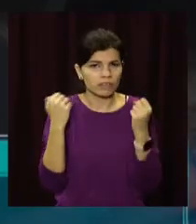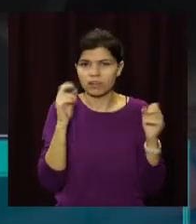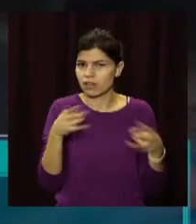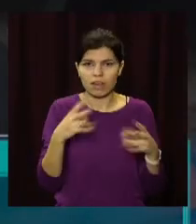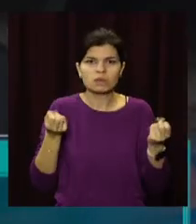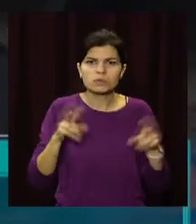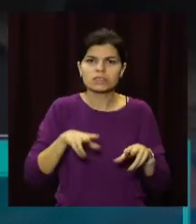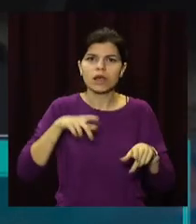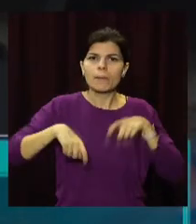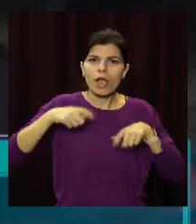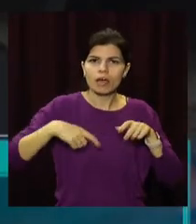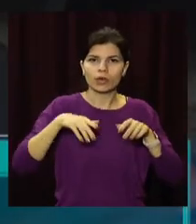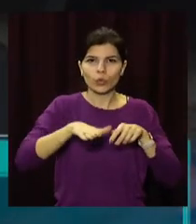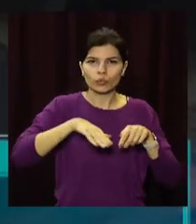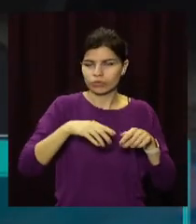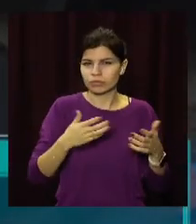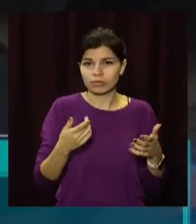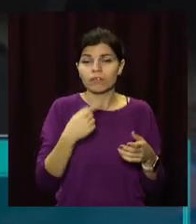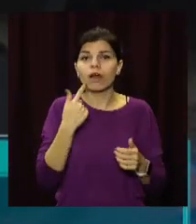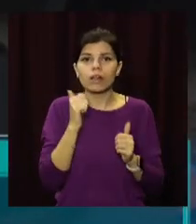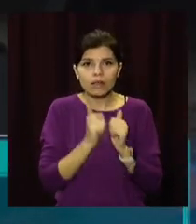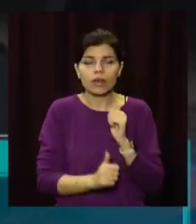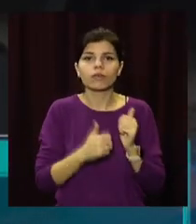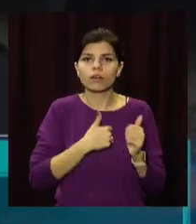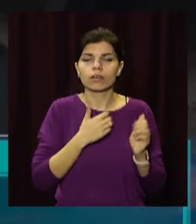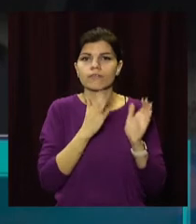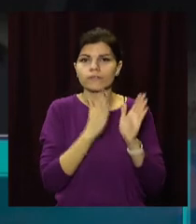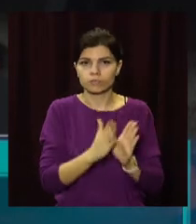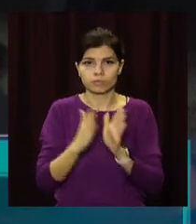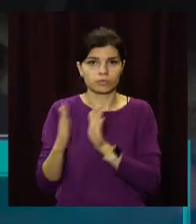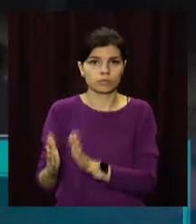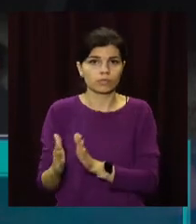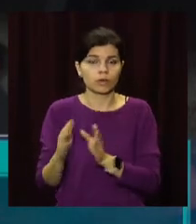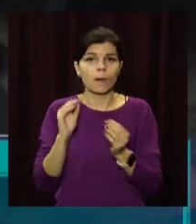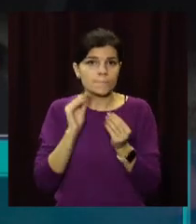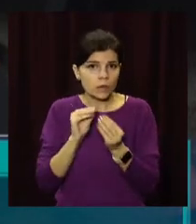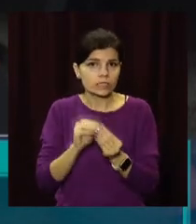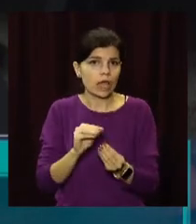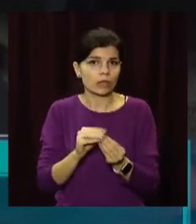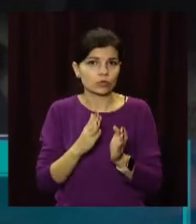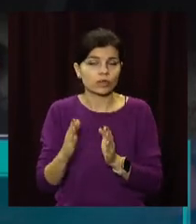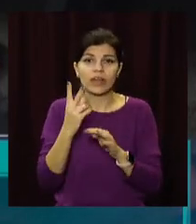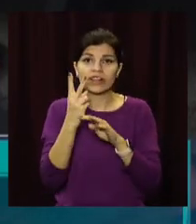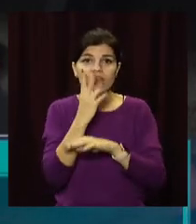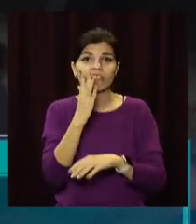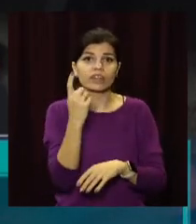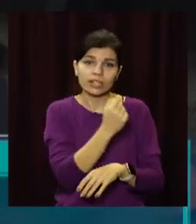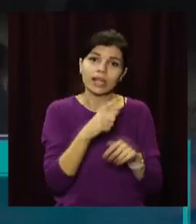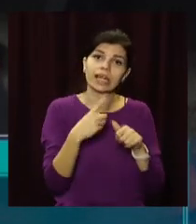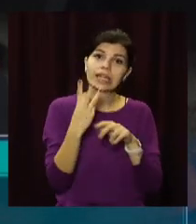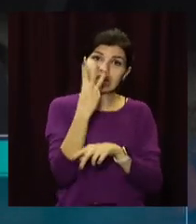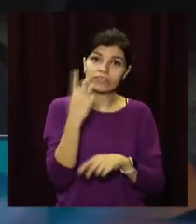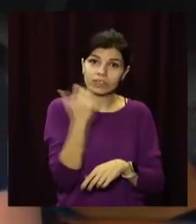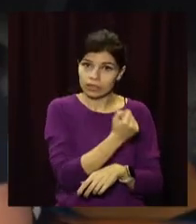тренувачному процесі – це регулярність. Тобто займатися в постійній основі. Два рази в тиждень, три рази в тиждень. Хтось